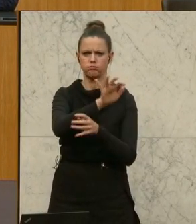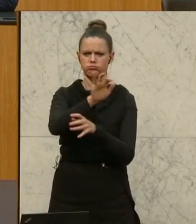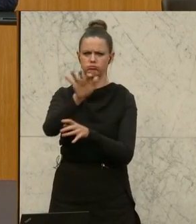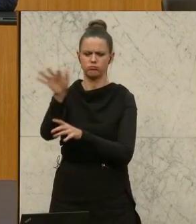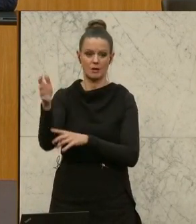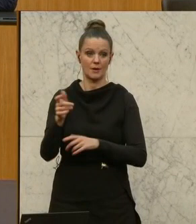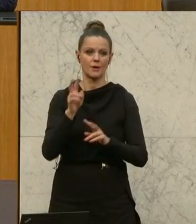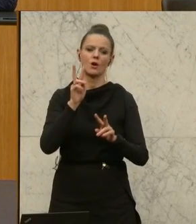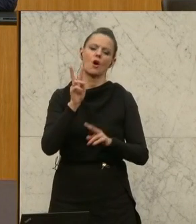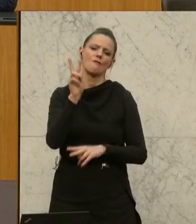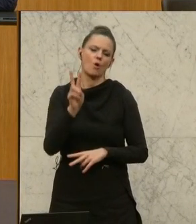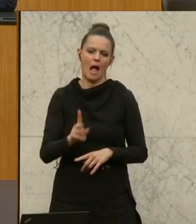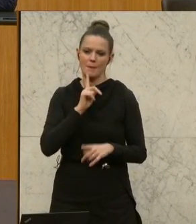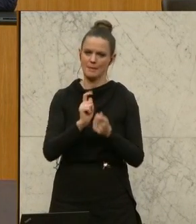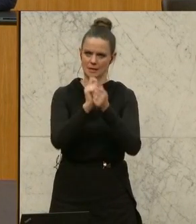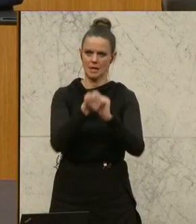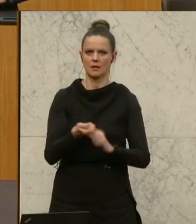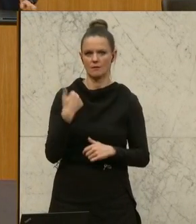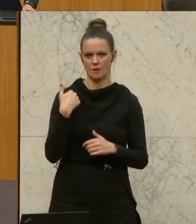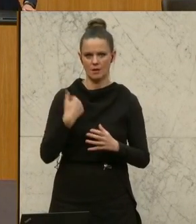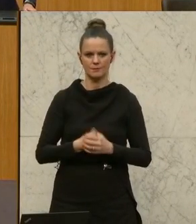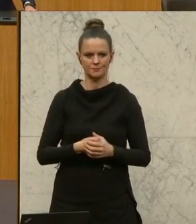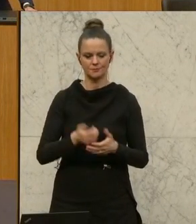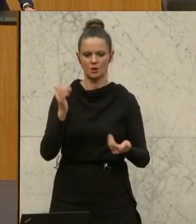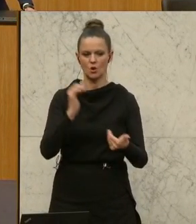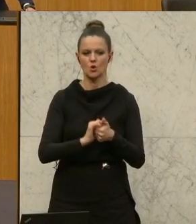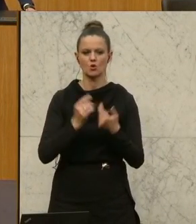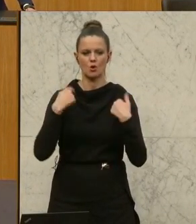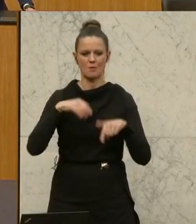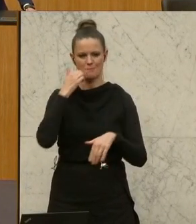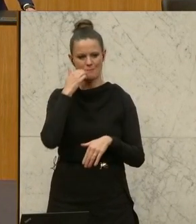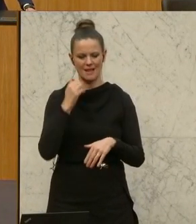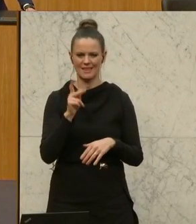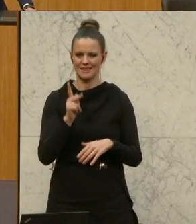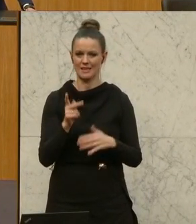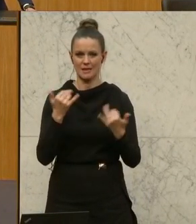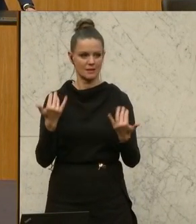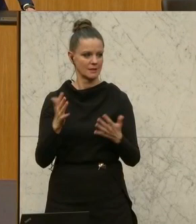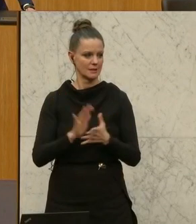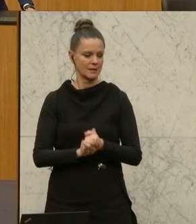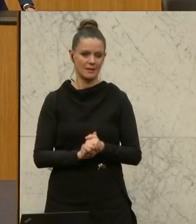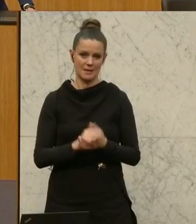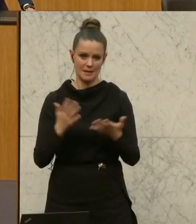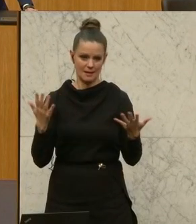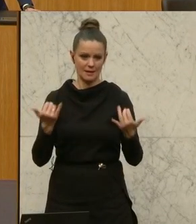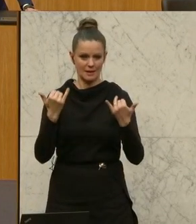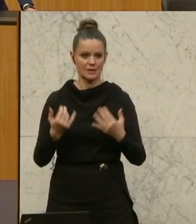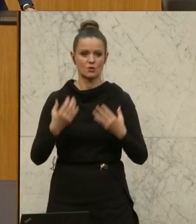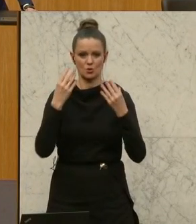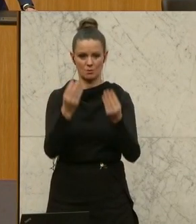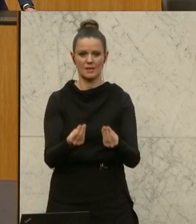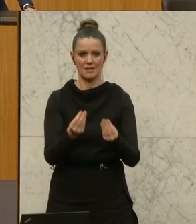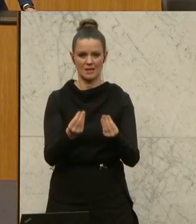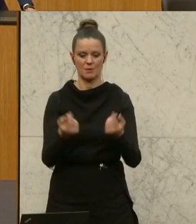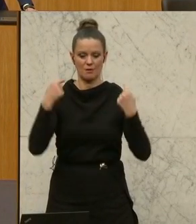Das Vokabular hat sich heute ein wenig geändert. Herr Klubabmann-Kickel, ich hätte am Ende Ihre Rede gemacht, aber ich übergebe jetzt den